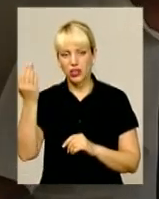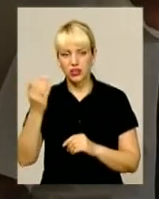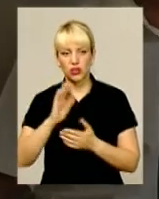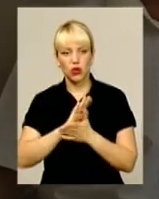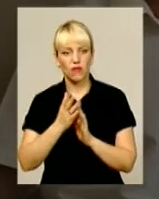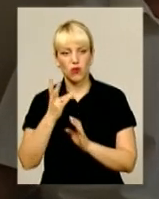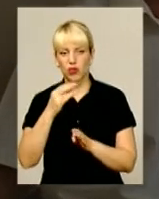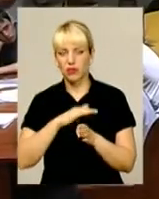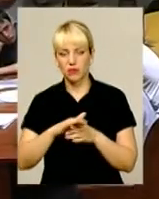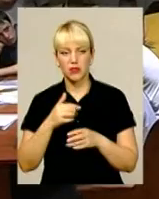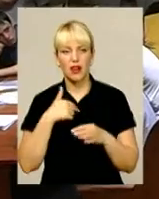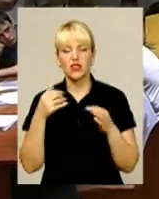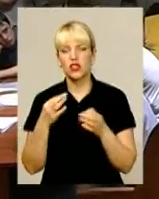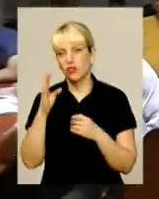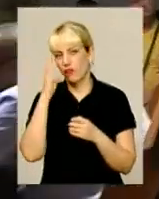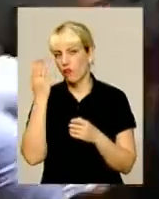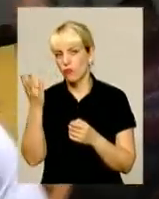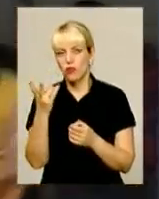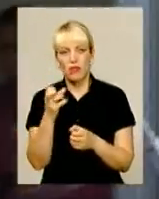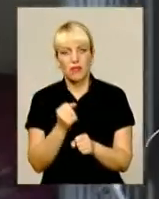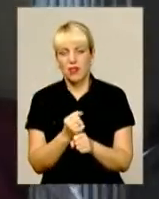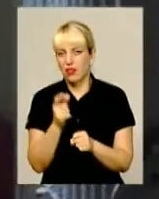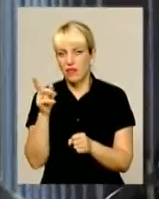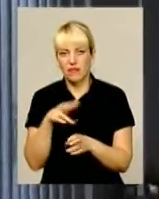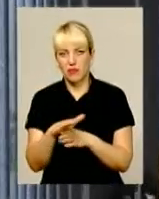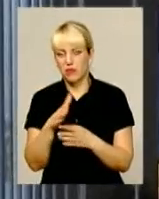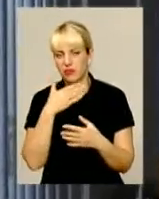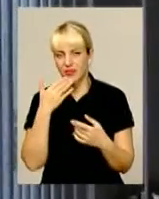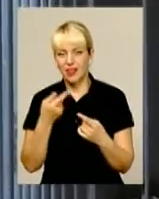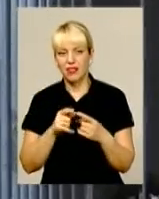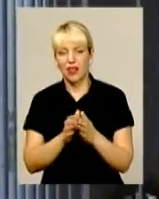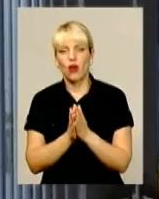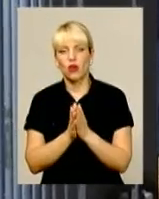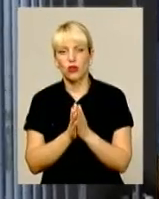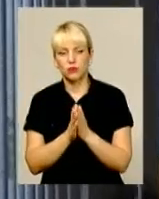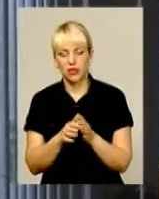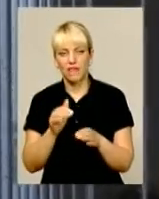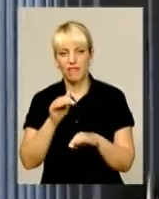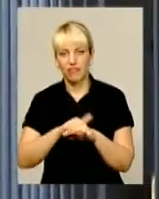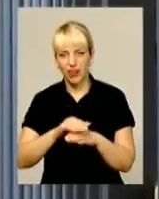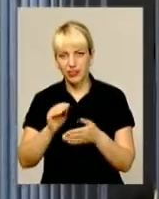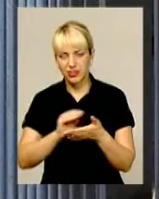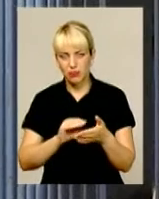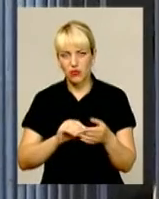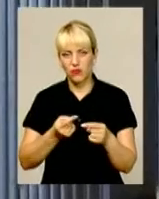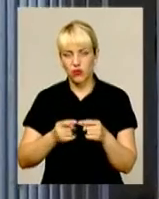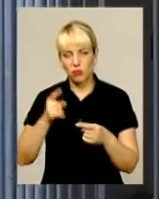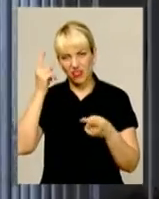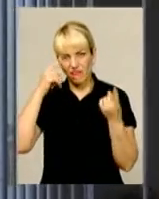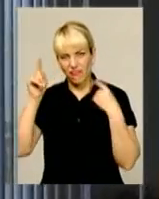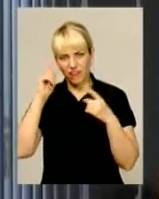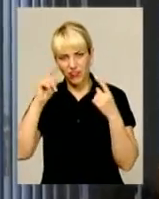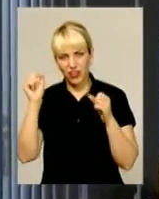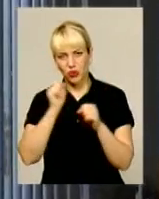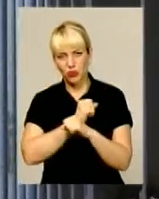робив, ми поговорили і все. Це хлопотання, факти, зложені в ньому, видумані від початку до кінця. Видумані